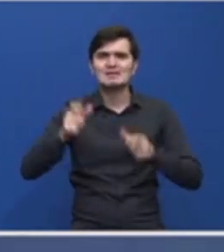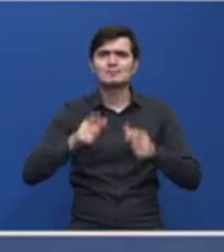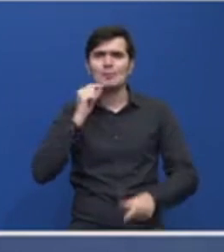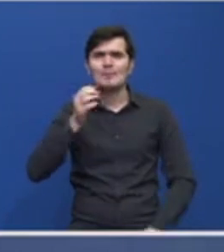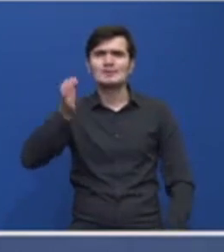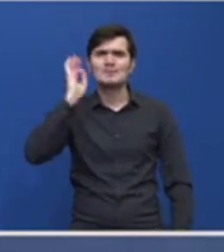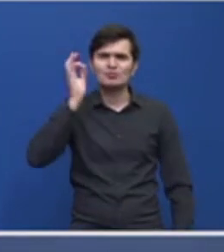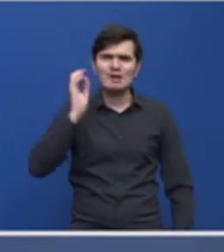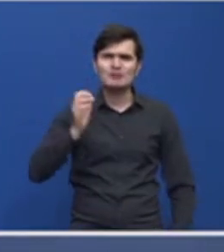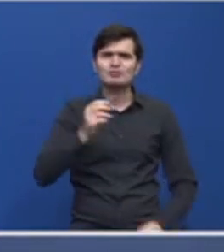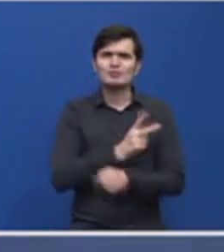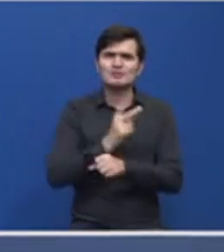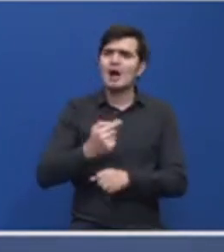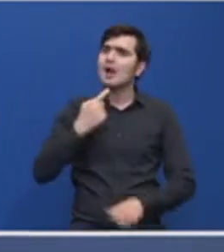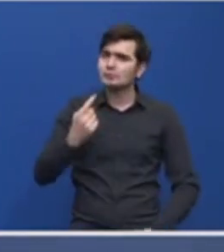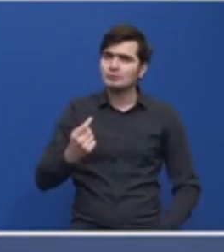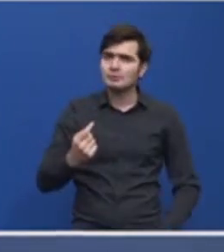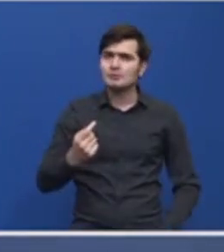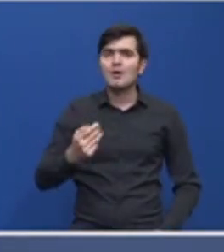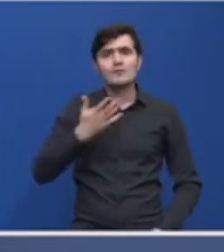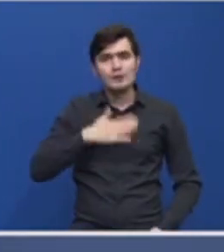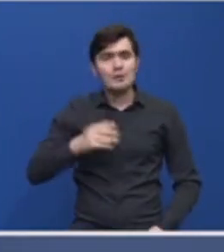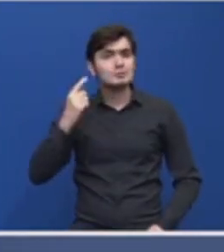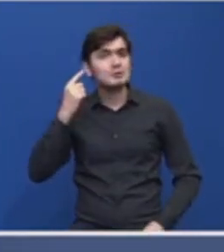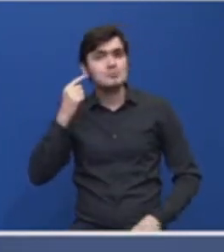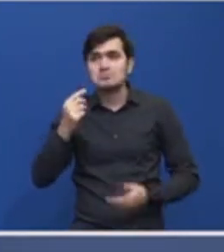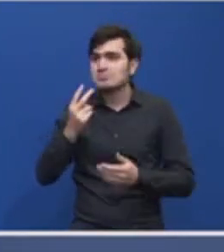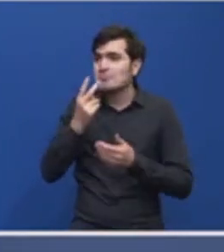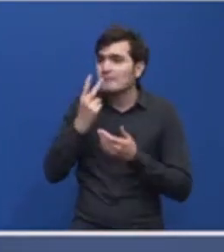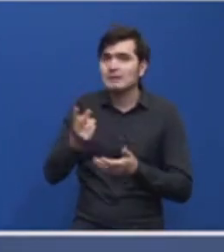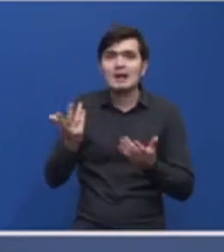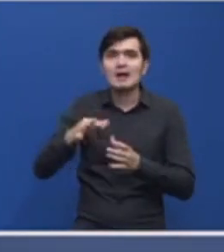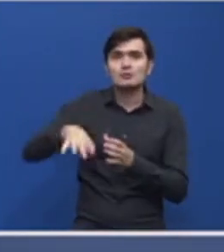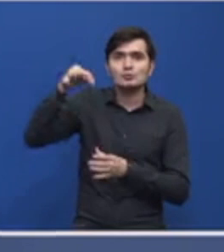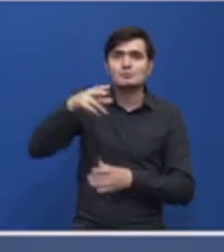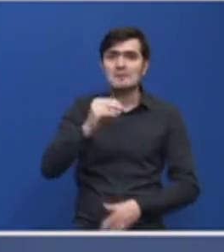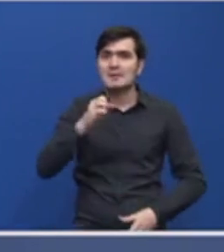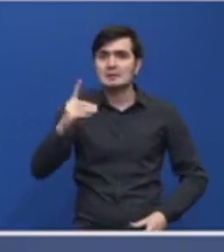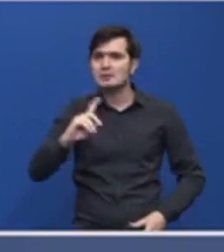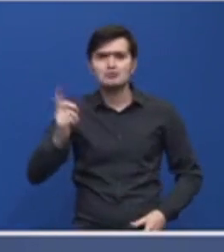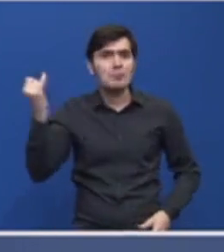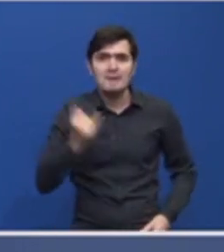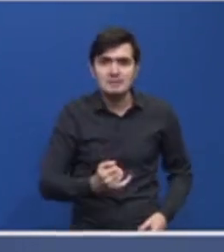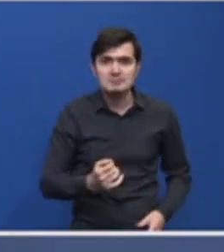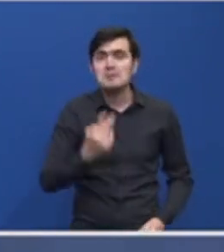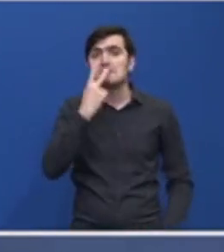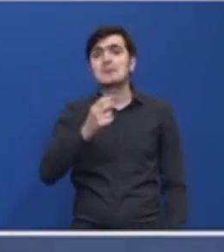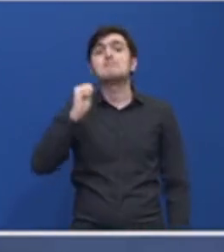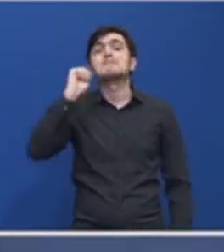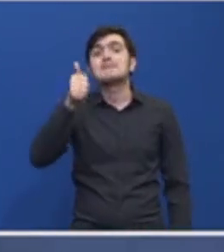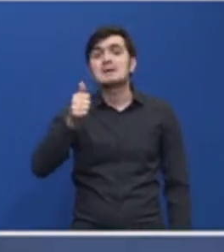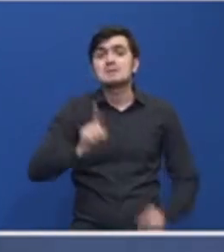în zate, am spus că sunt dispus să ascult soluțiile Partiului Social-Democrat, nu a venit. Să vedem mâine dacă